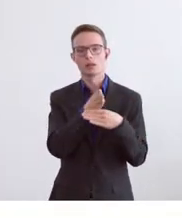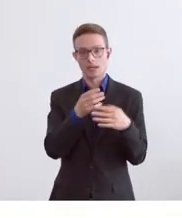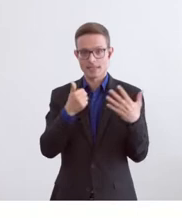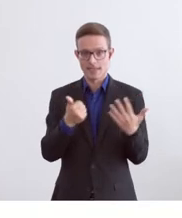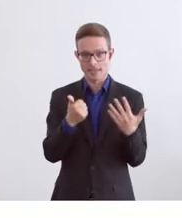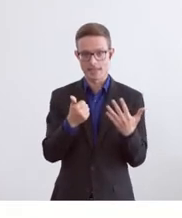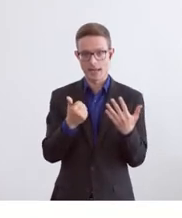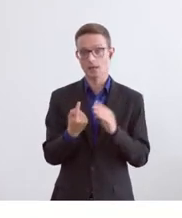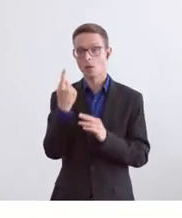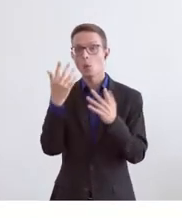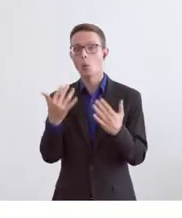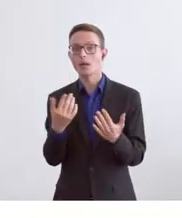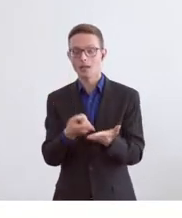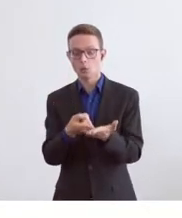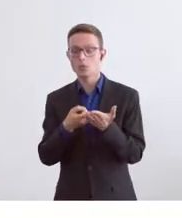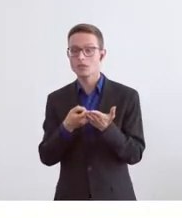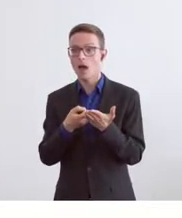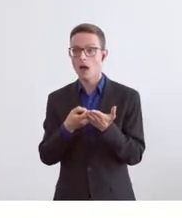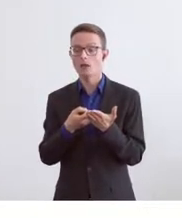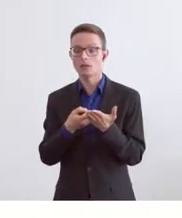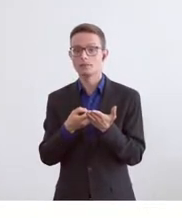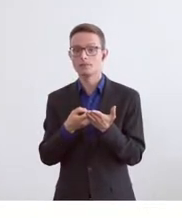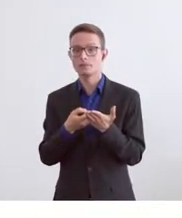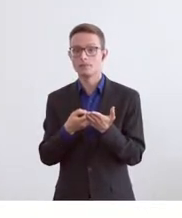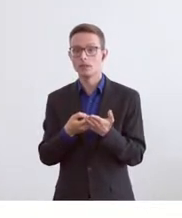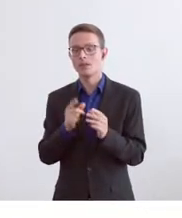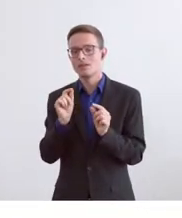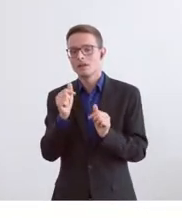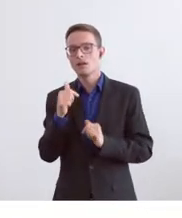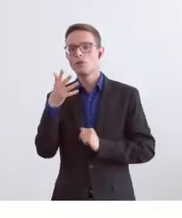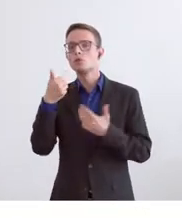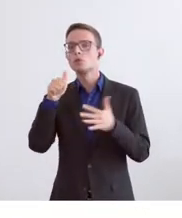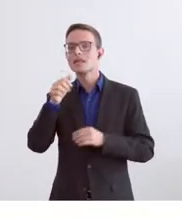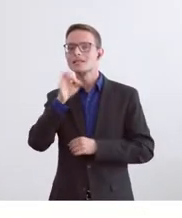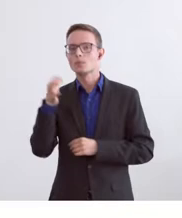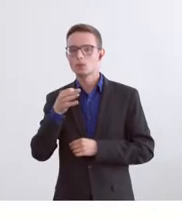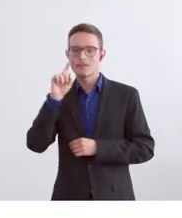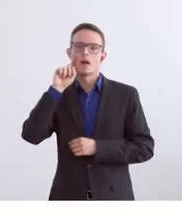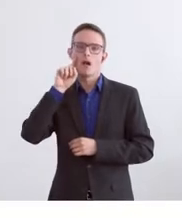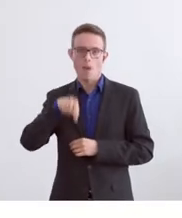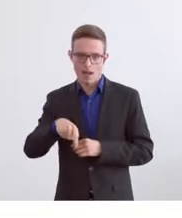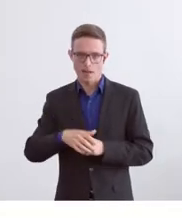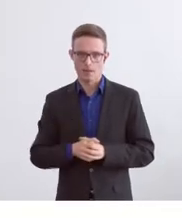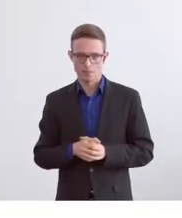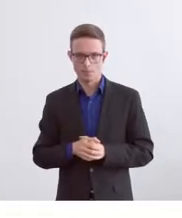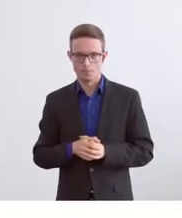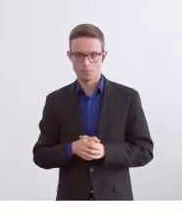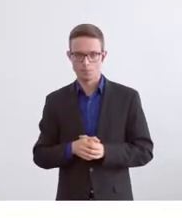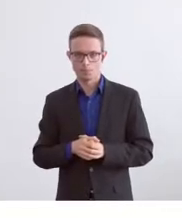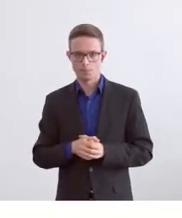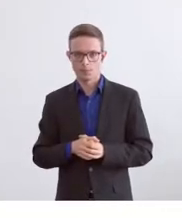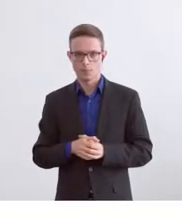Hochrechnung knapp 65% abgelehnt worden. Es ereilt die